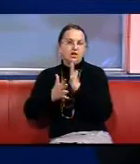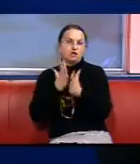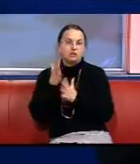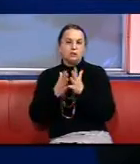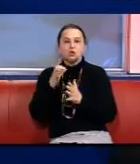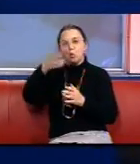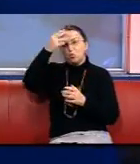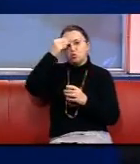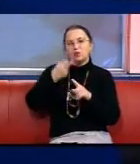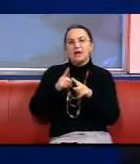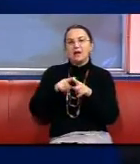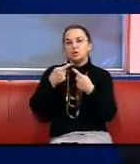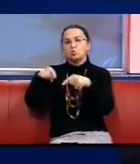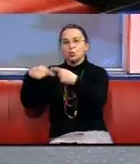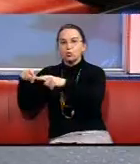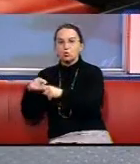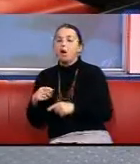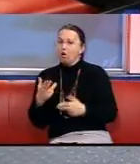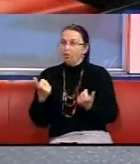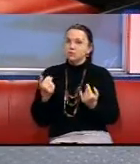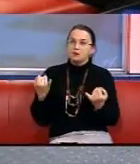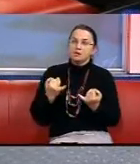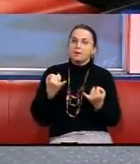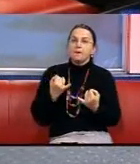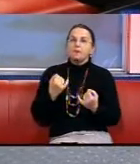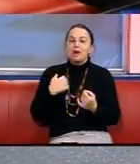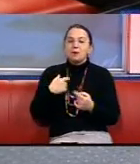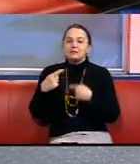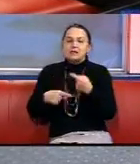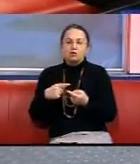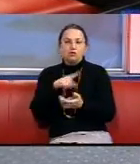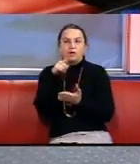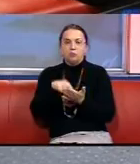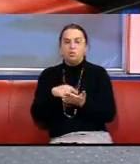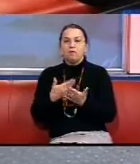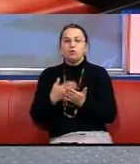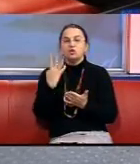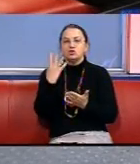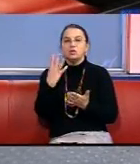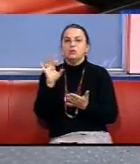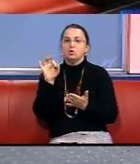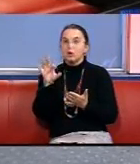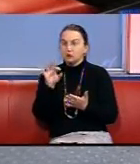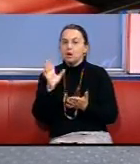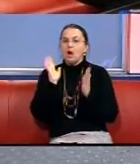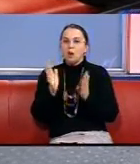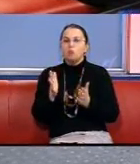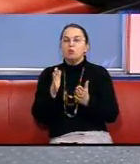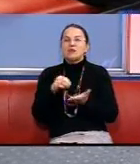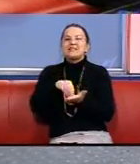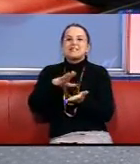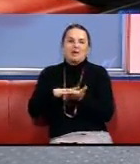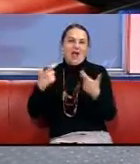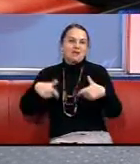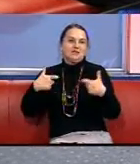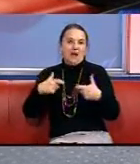роботників всіх цих структур А, до речі, це було моє наступне запитання, от 4 жовтня буде залік, так